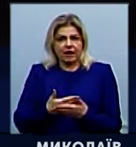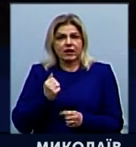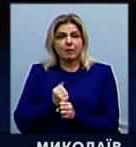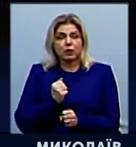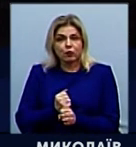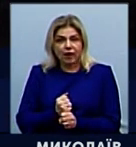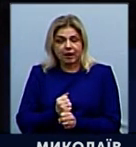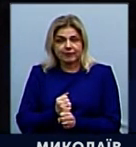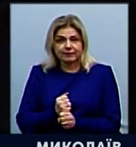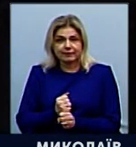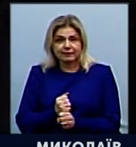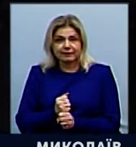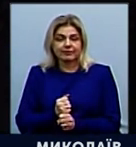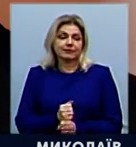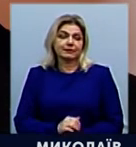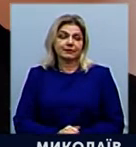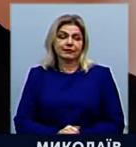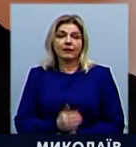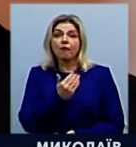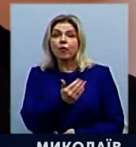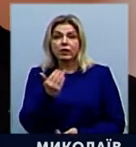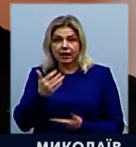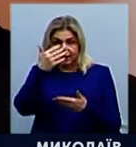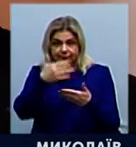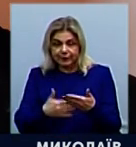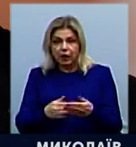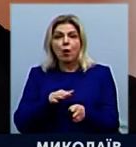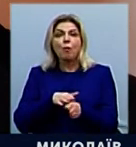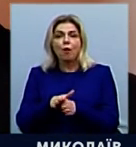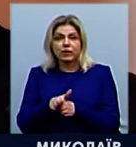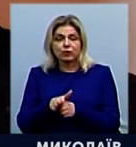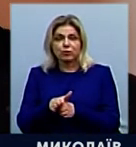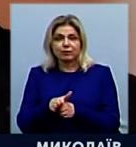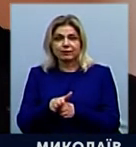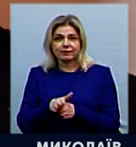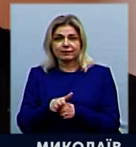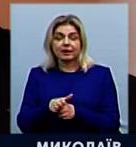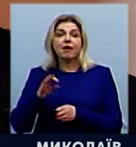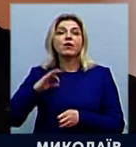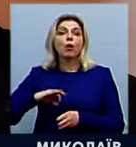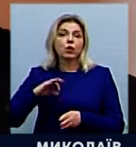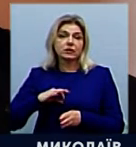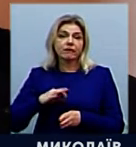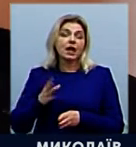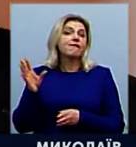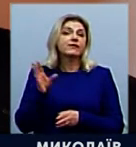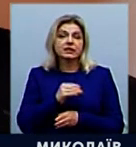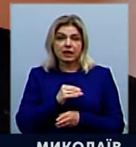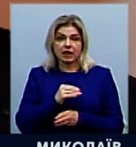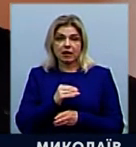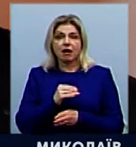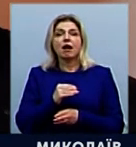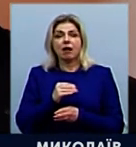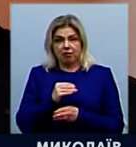дочасної агітації. Вони повністю використовували практично всі публічні форми